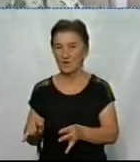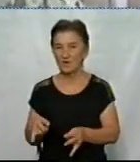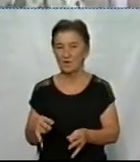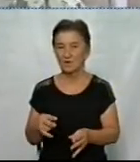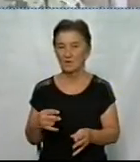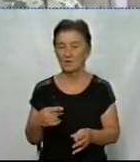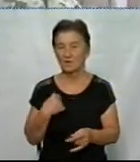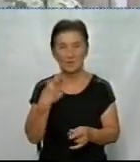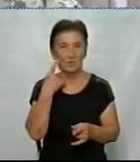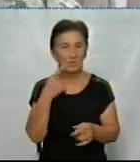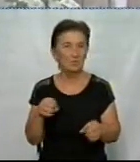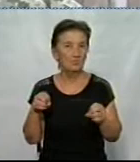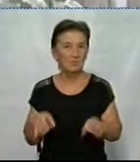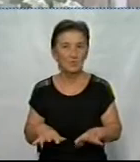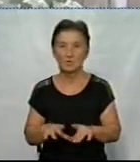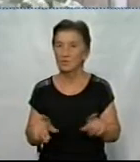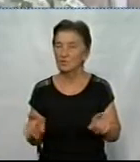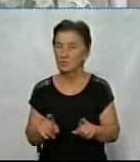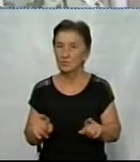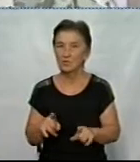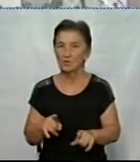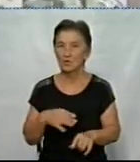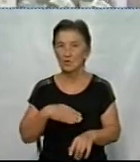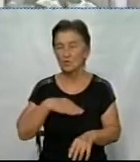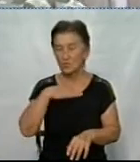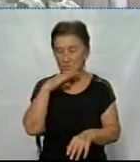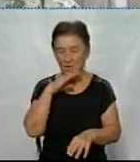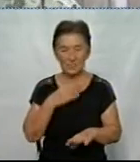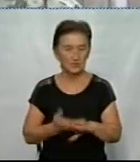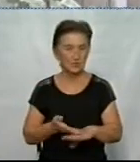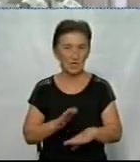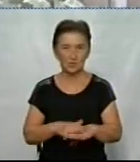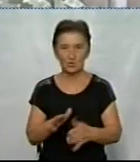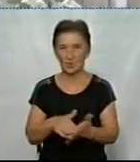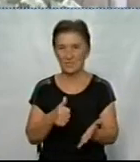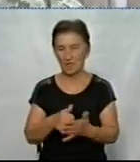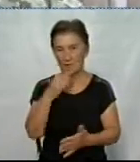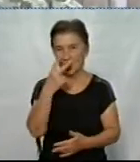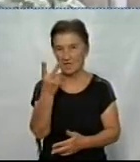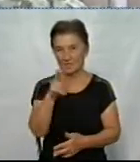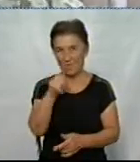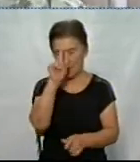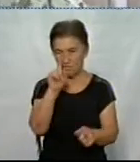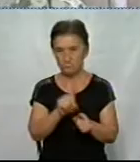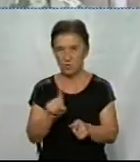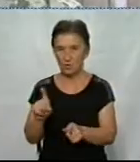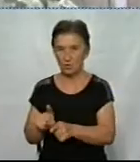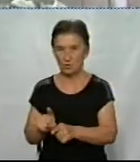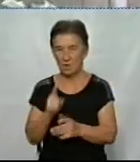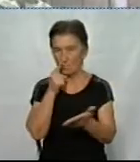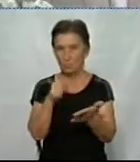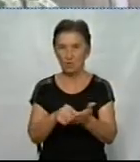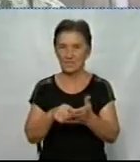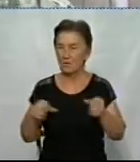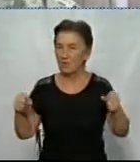Я вирішив для того, що це було досить тяжко для наших батьків. Коли два брата потрапили в полон,